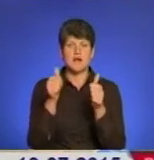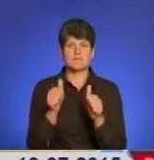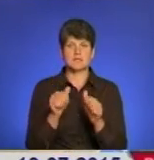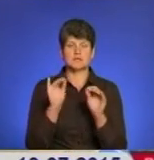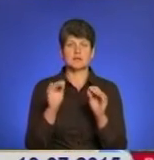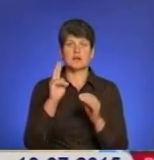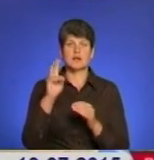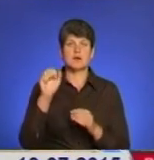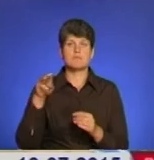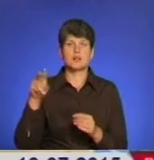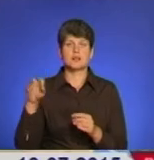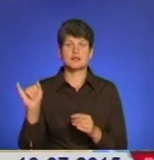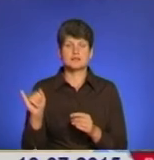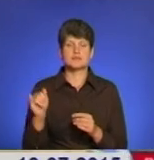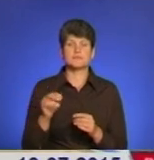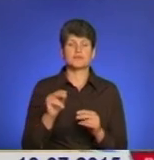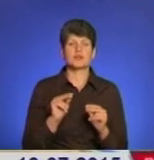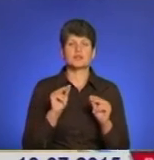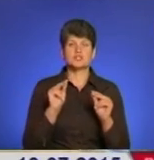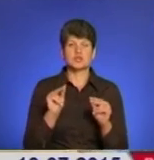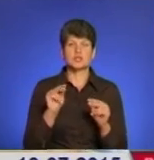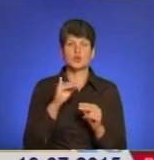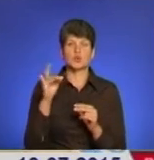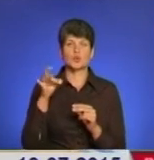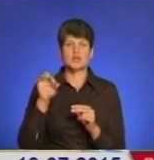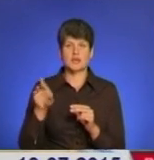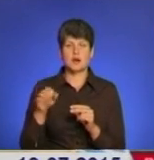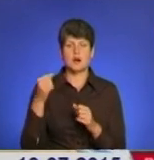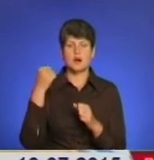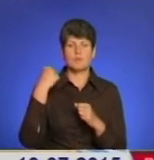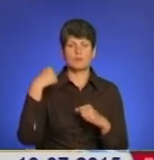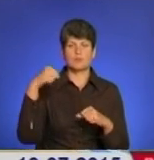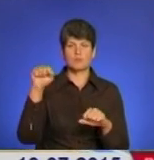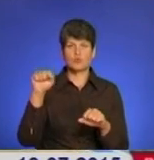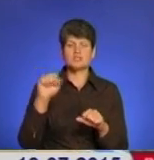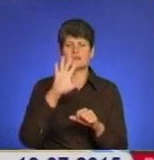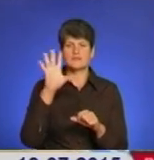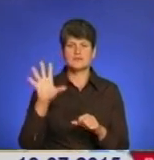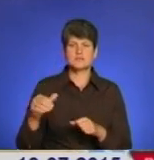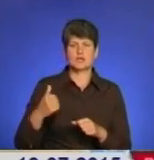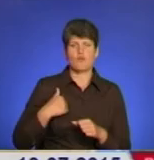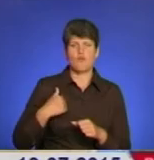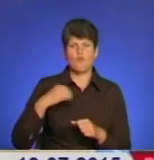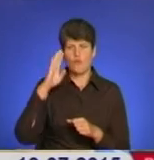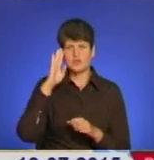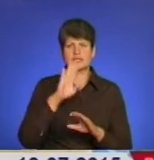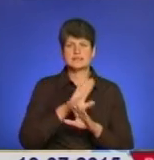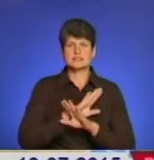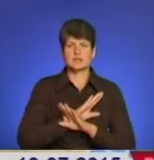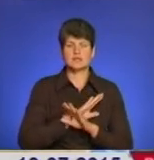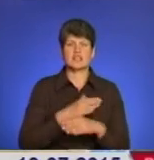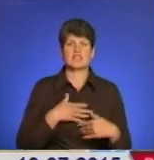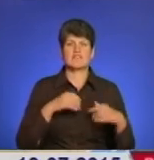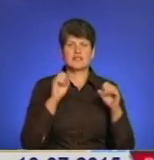каплицю на честь святого Юрія Повідоностя і на честь всіх воїн, які загинули і віддають сьогодні